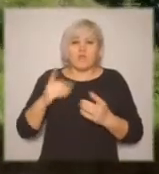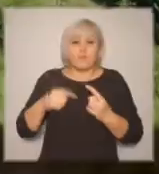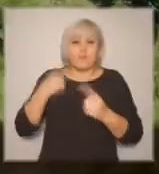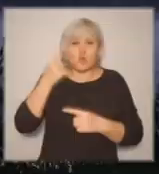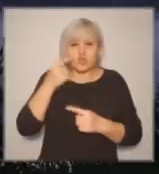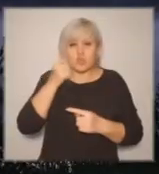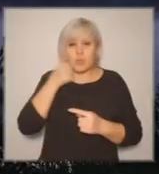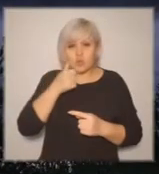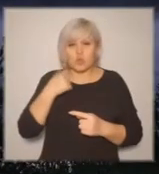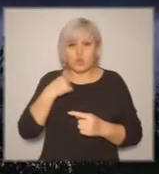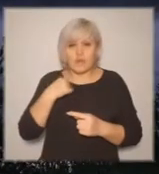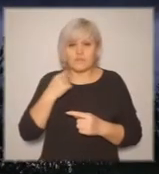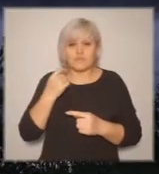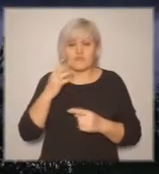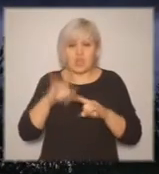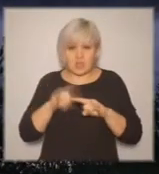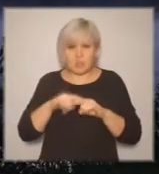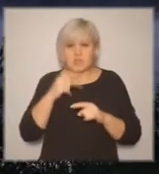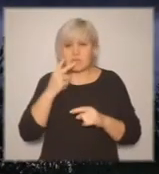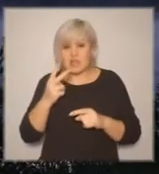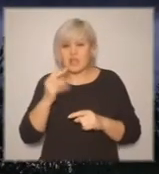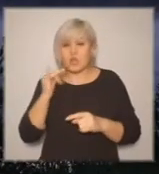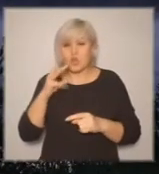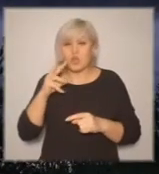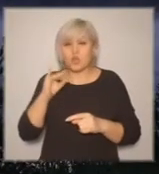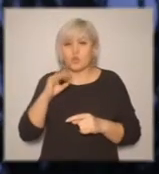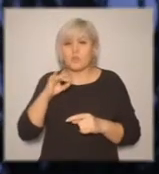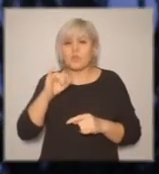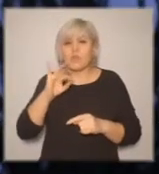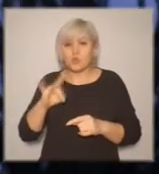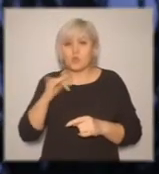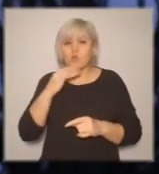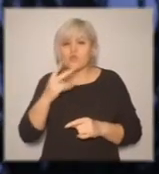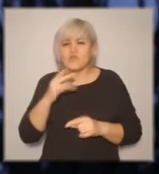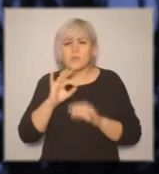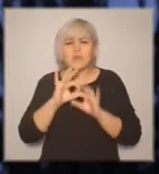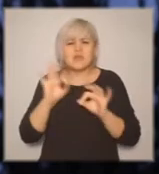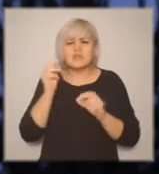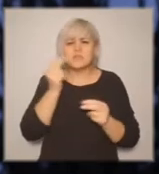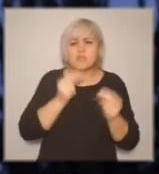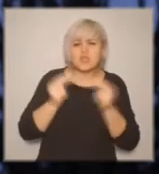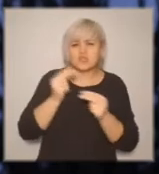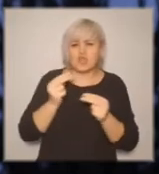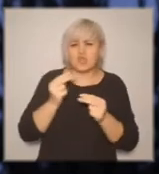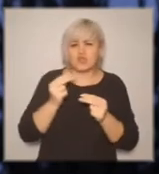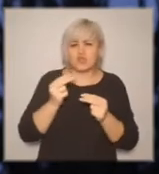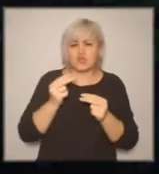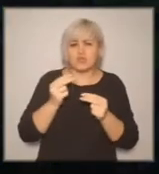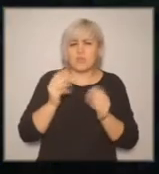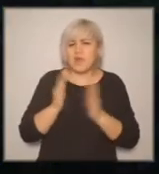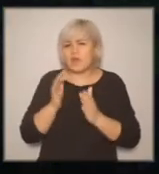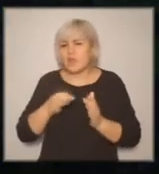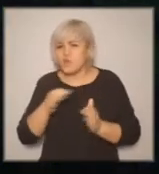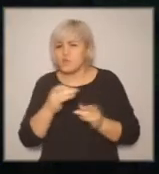я посмотрела в иллюминатор и увидела там прекрасные пейзажи заснеженных,